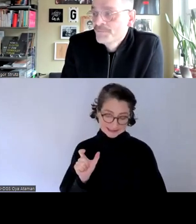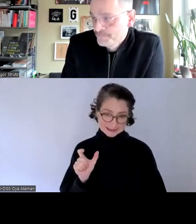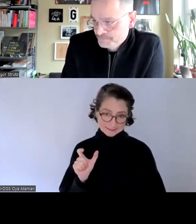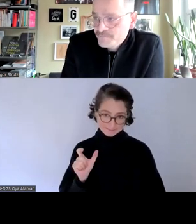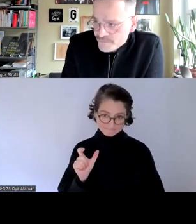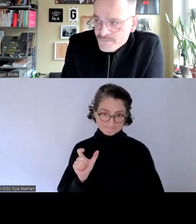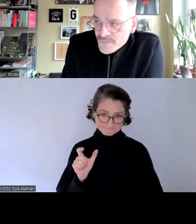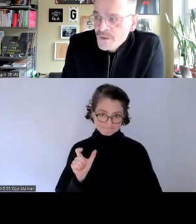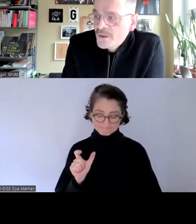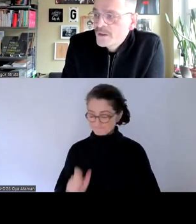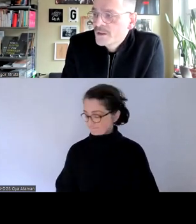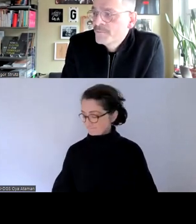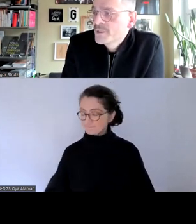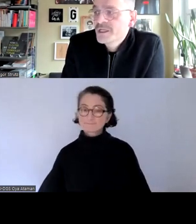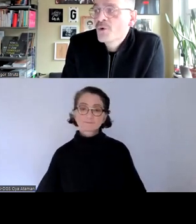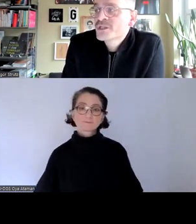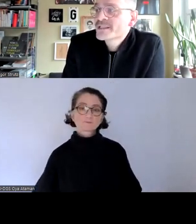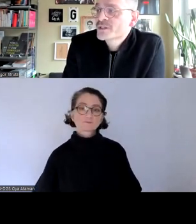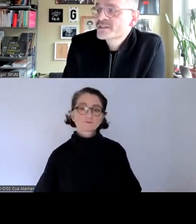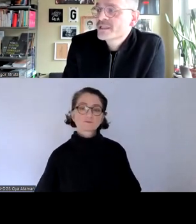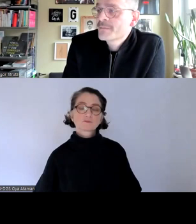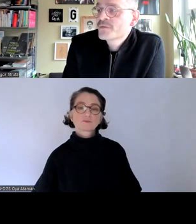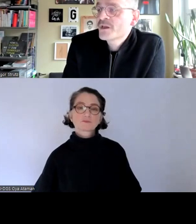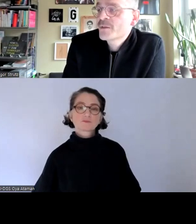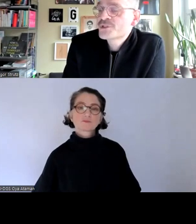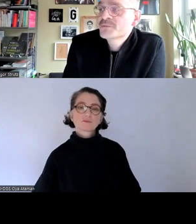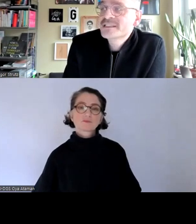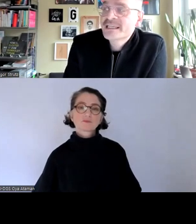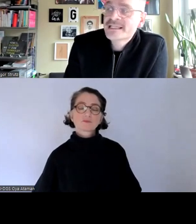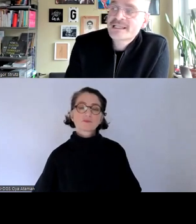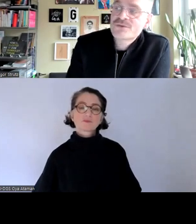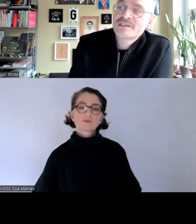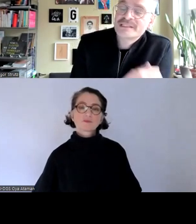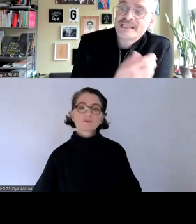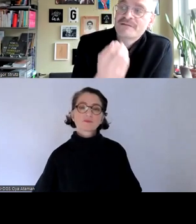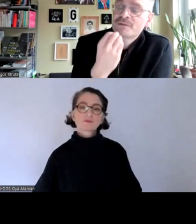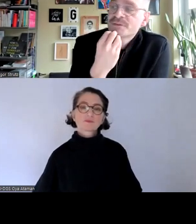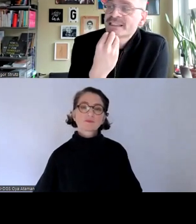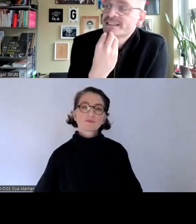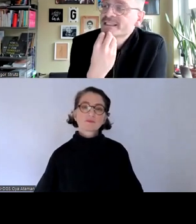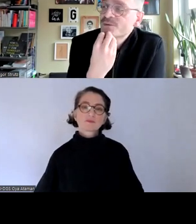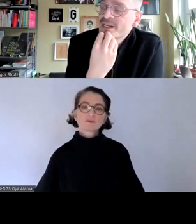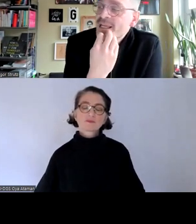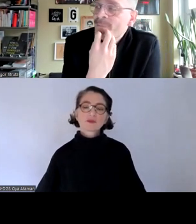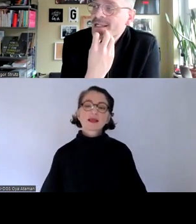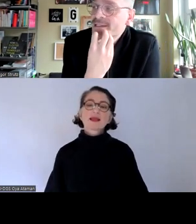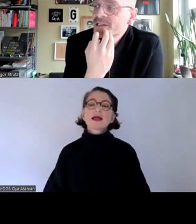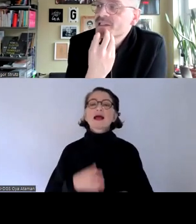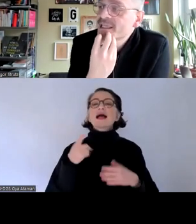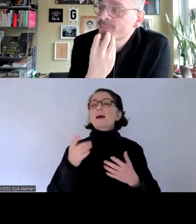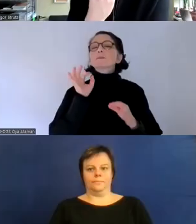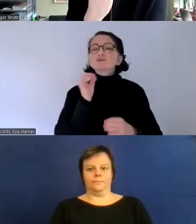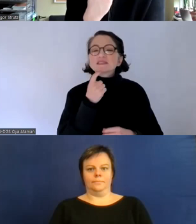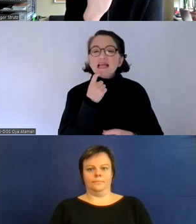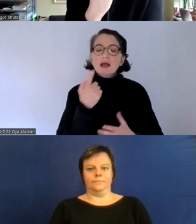genau und ansonsten eben bestimmte dinge dass natürlich die haftung für dritte so in dem maße